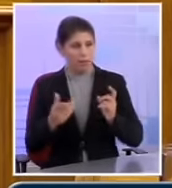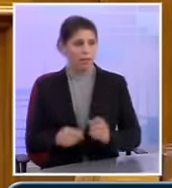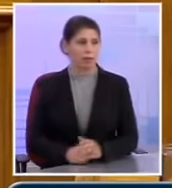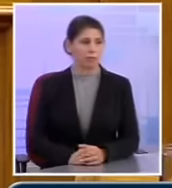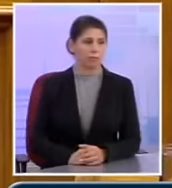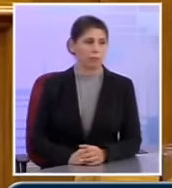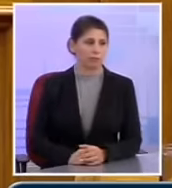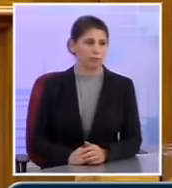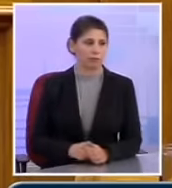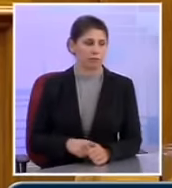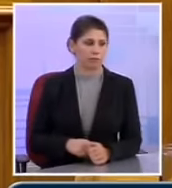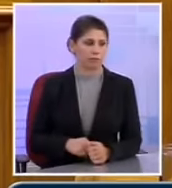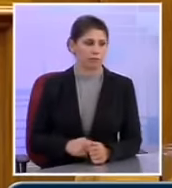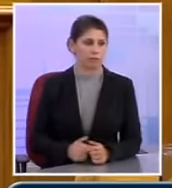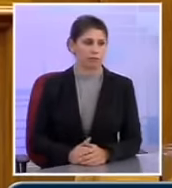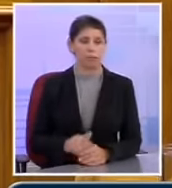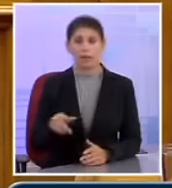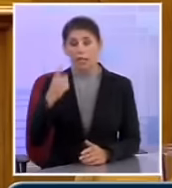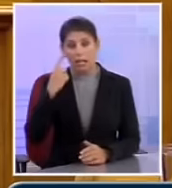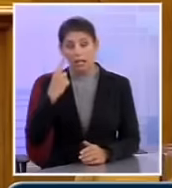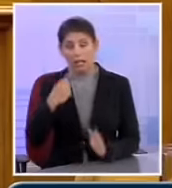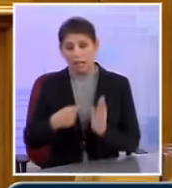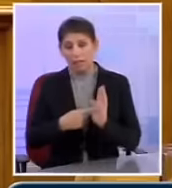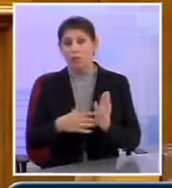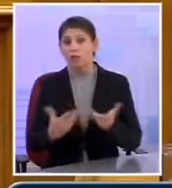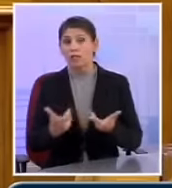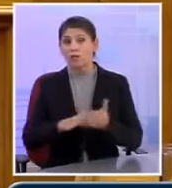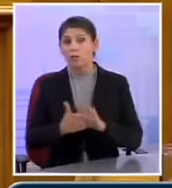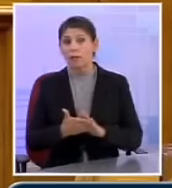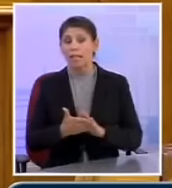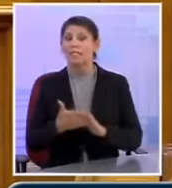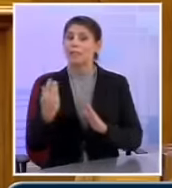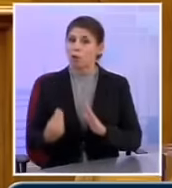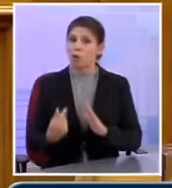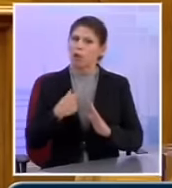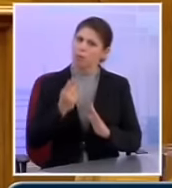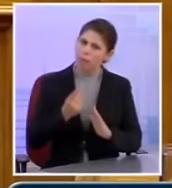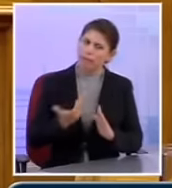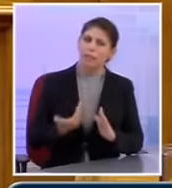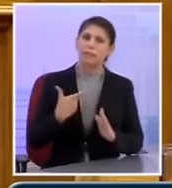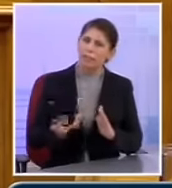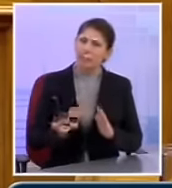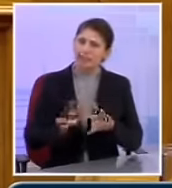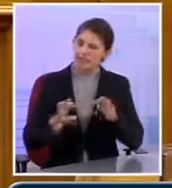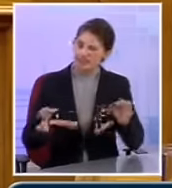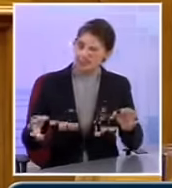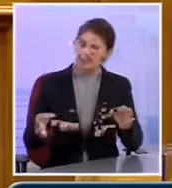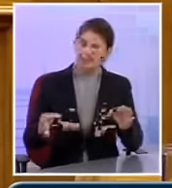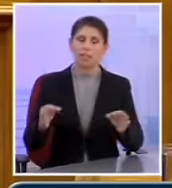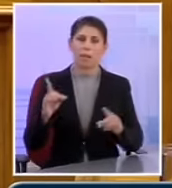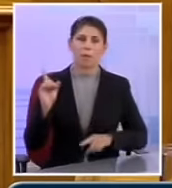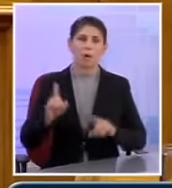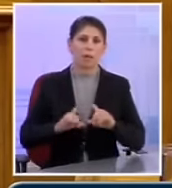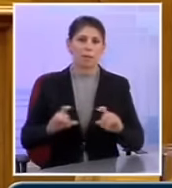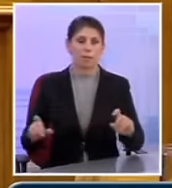δείξω γιατί αυτό στην πράξη είναι καλύτερο, θέλω να κάνω κάποιες παρατηρήσεις, κάποιες διευκρινήσεις από πράγματα